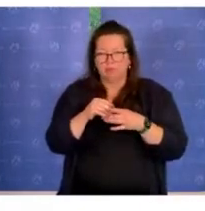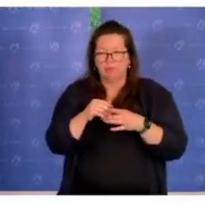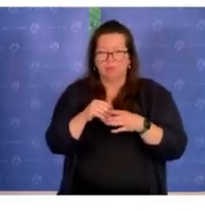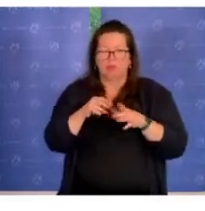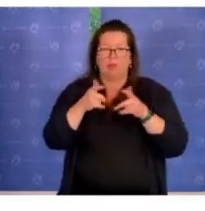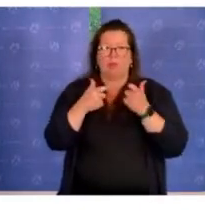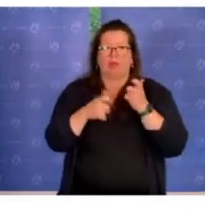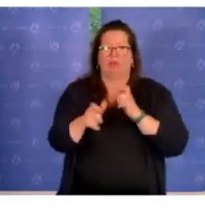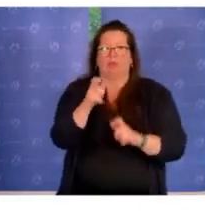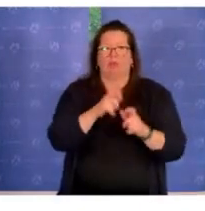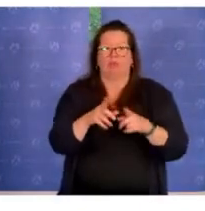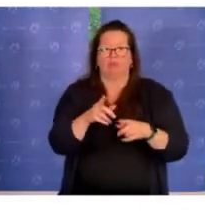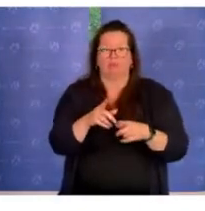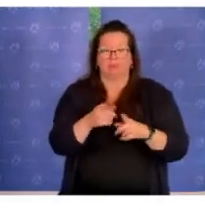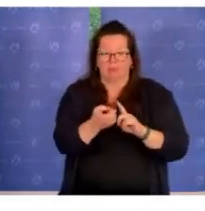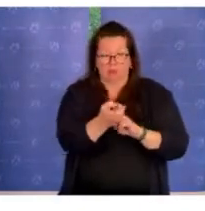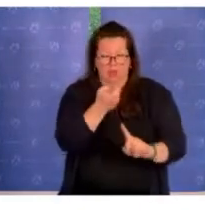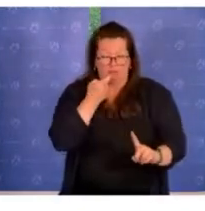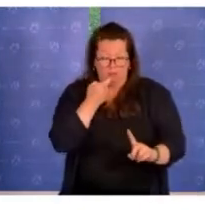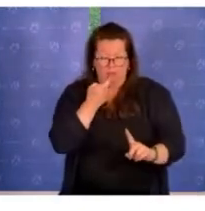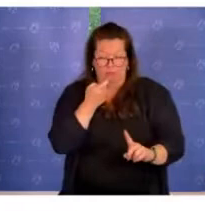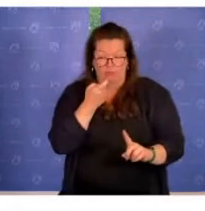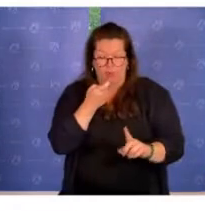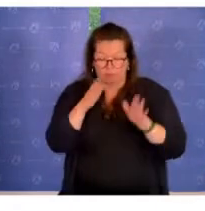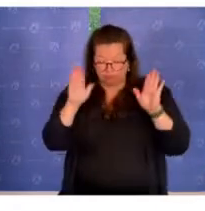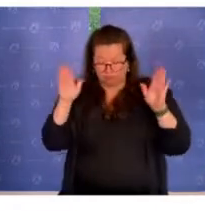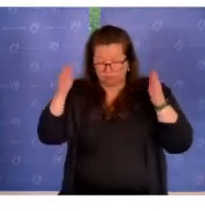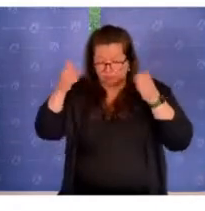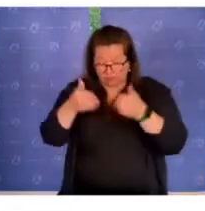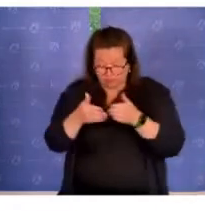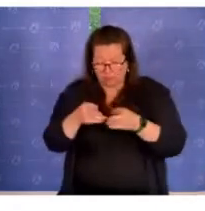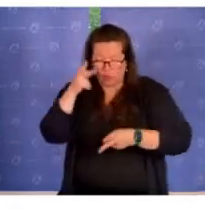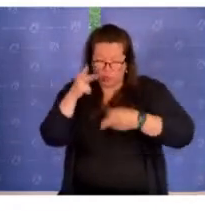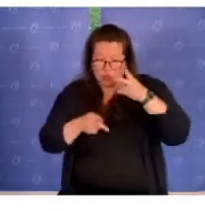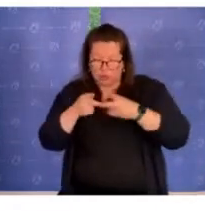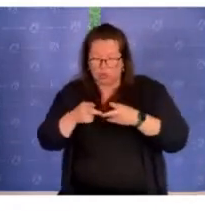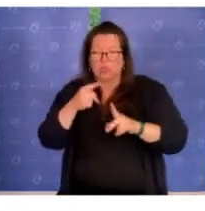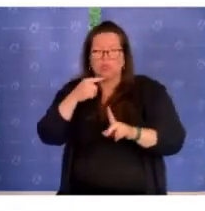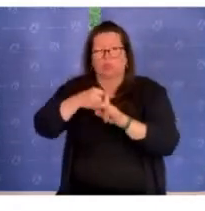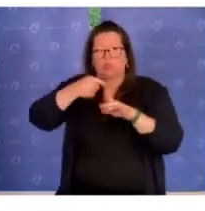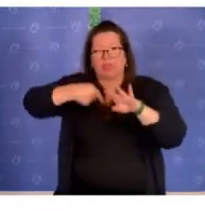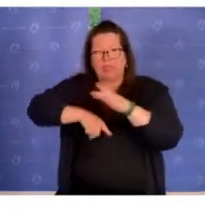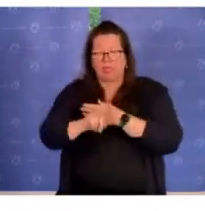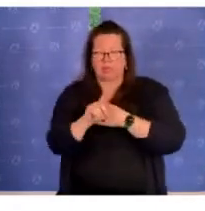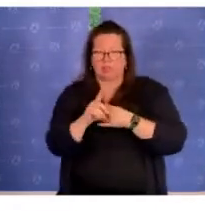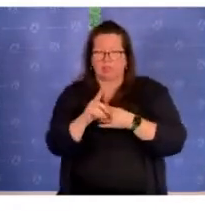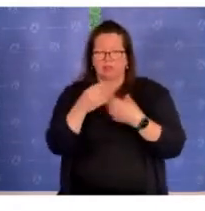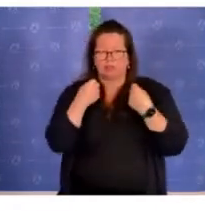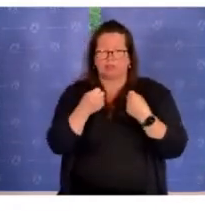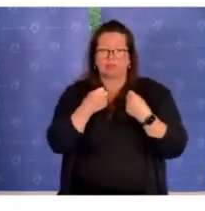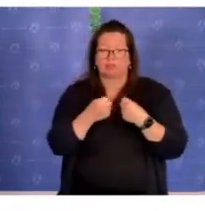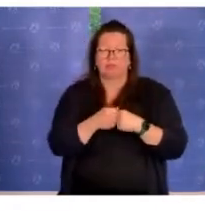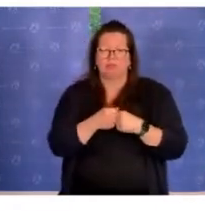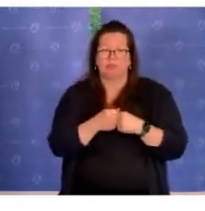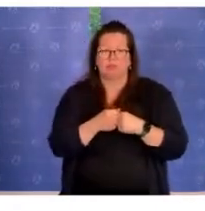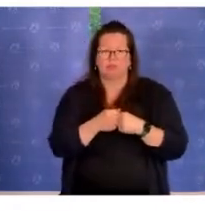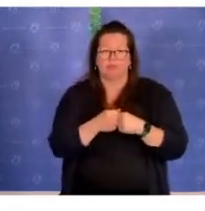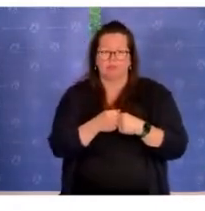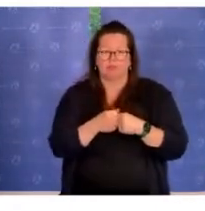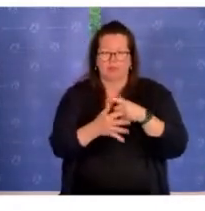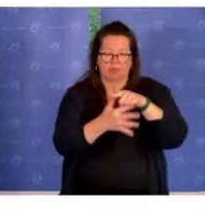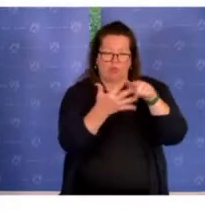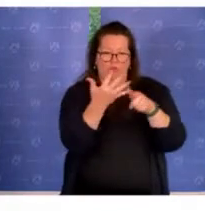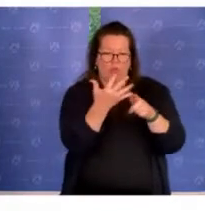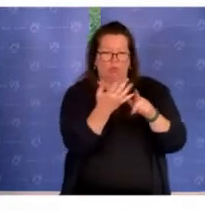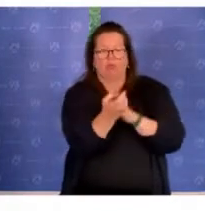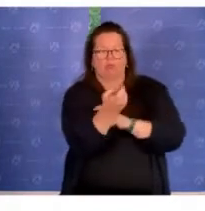Ich werfe jetzt daraus den Fokus auf das Handlungsfeld Justiz und innere Sicherheit, also von den fünf Handlungsfeldern auf das, was uns hier und heute,